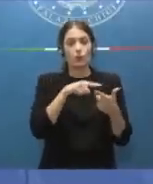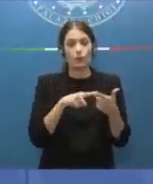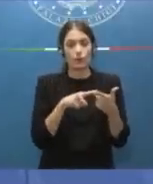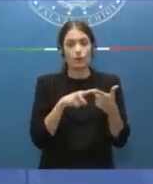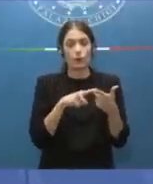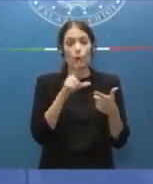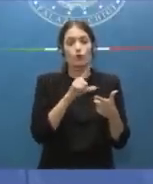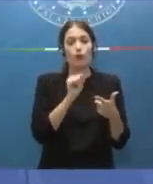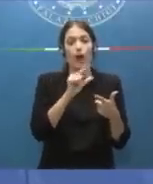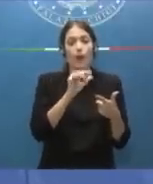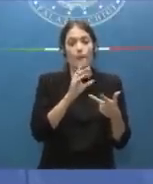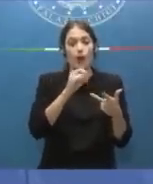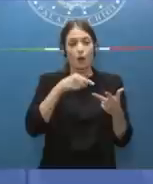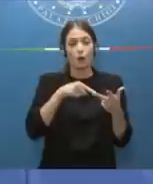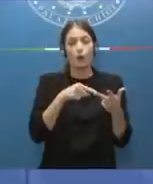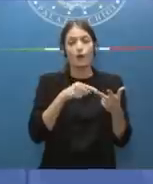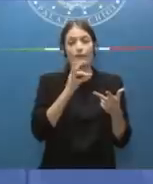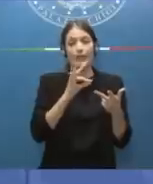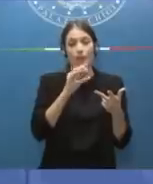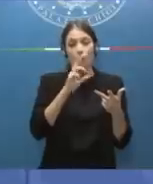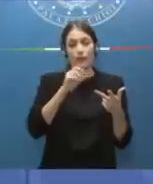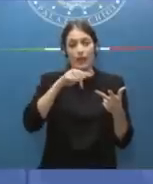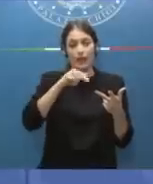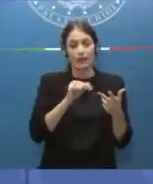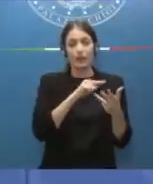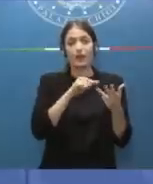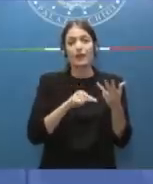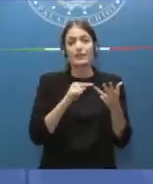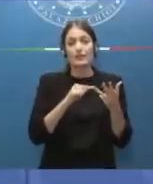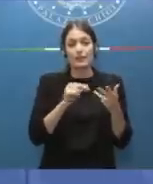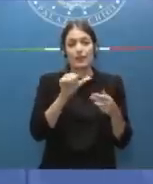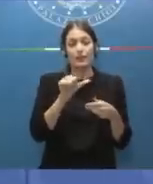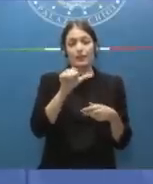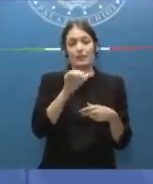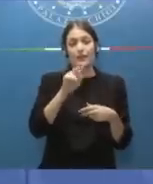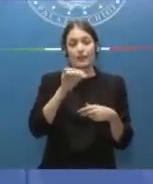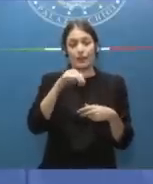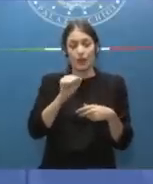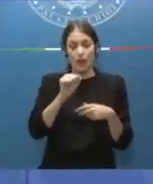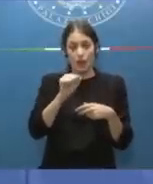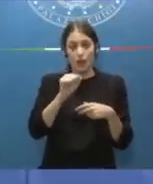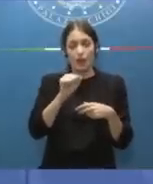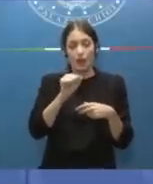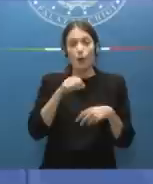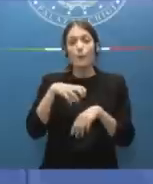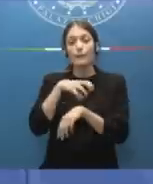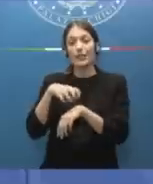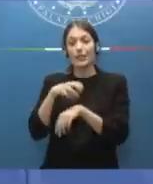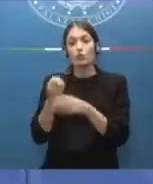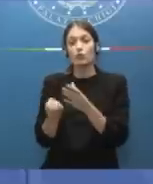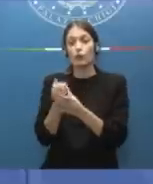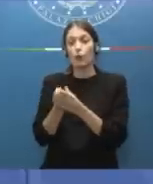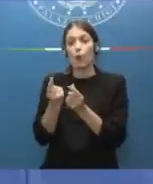Albano, Federico Freni e Sandra Savino. Il Ministro dello Sviluppo